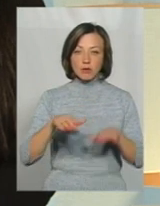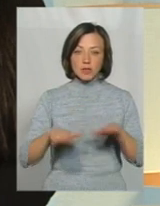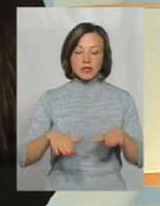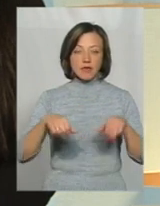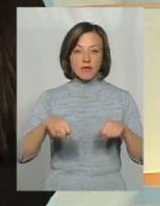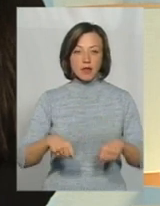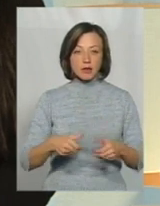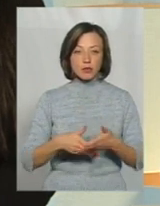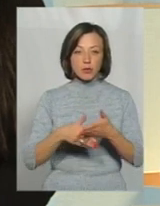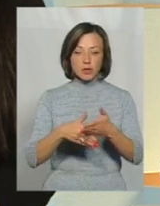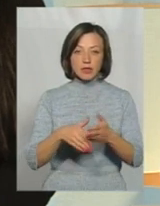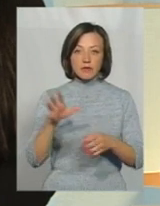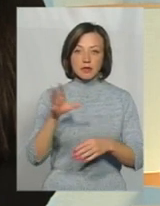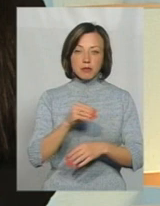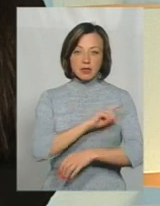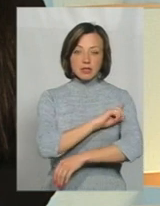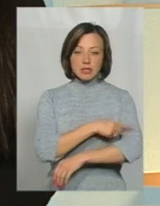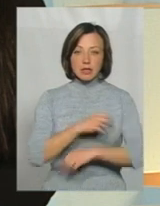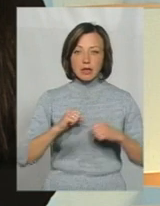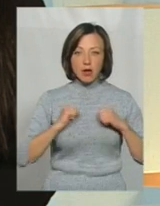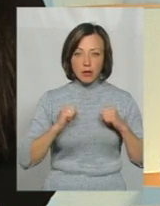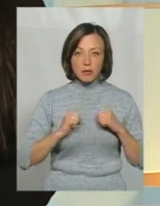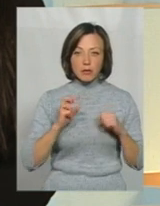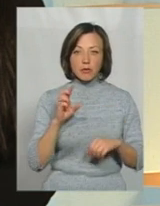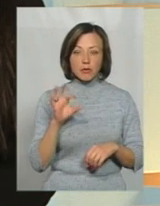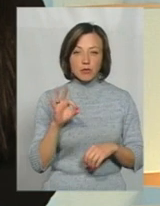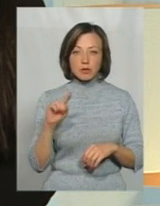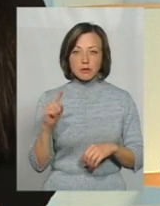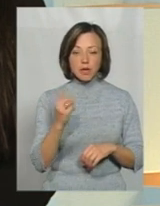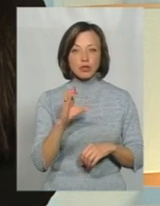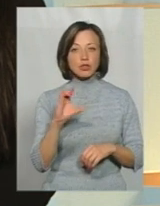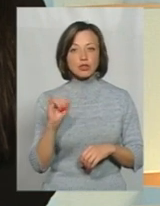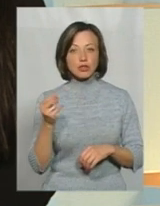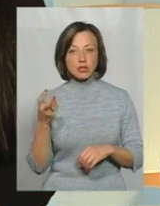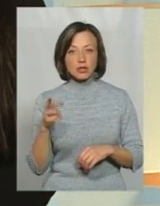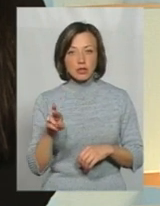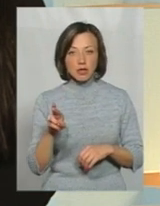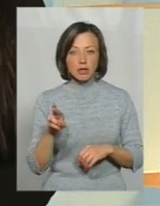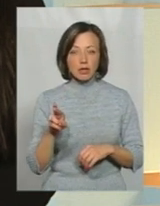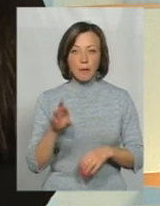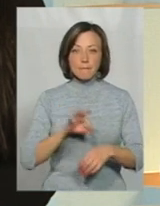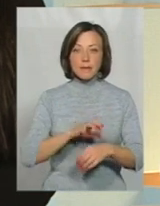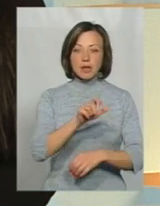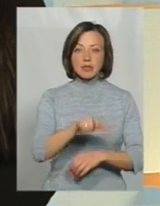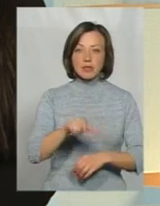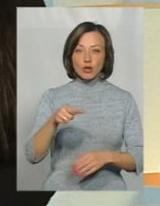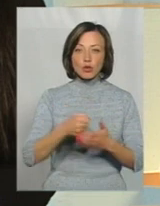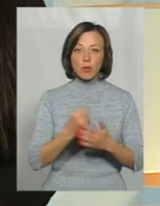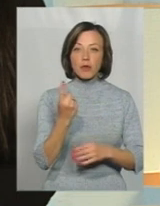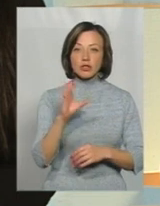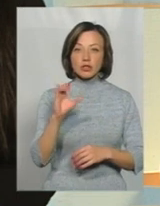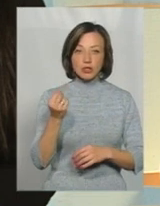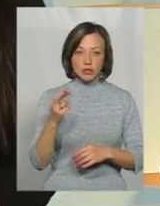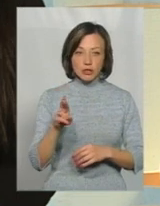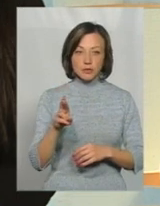влада, допомогти з усіма силами, тому, що з 1 січня пацієнти ще до 1 січня, а